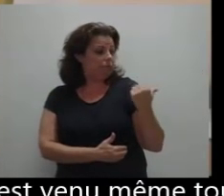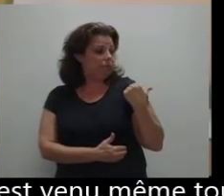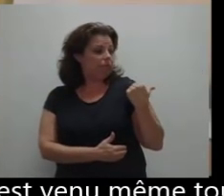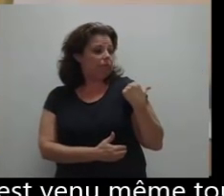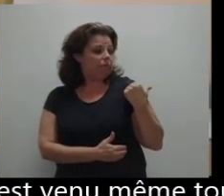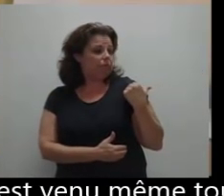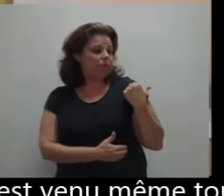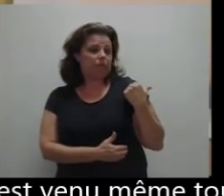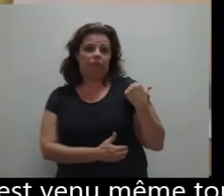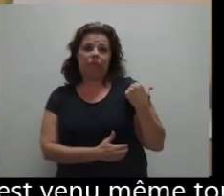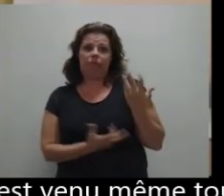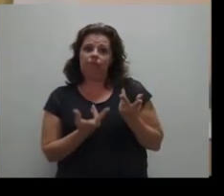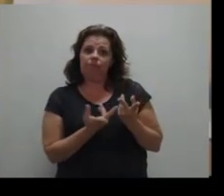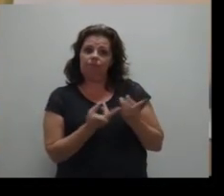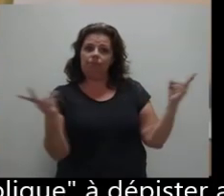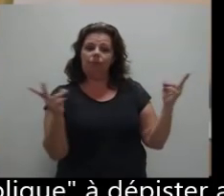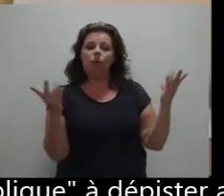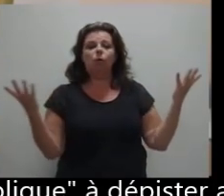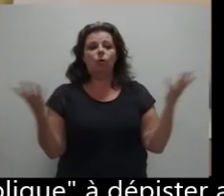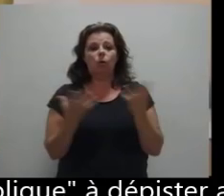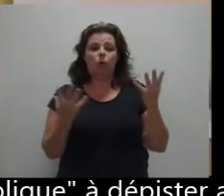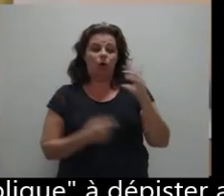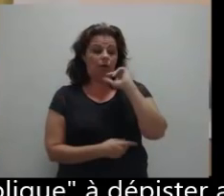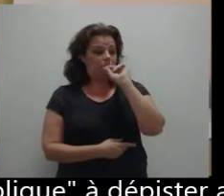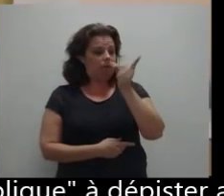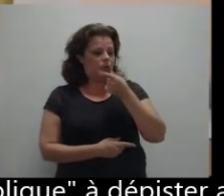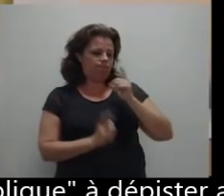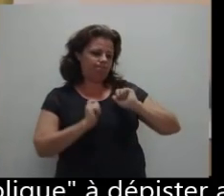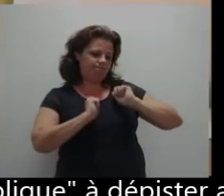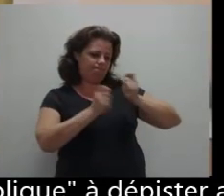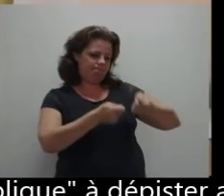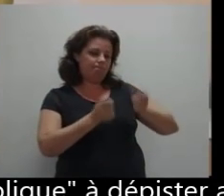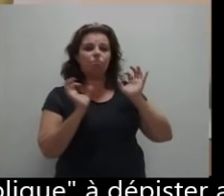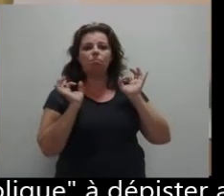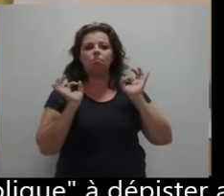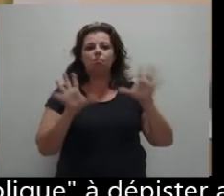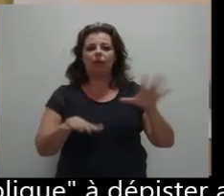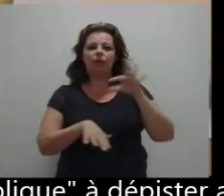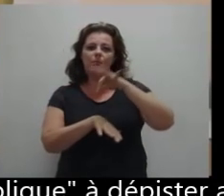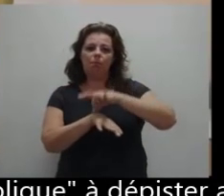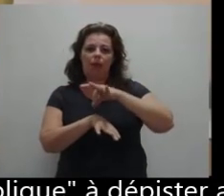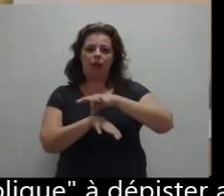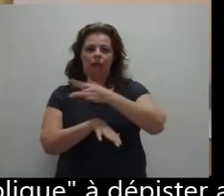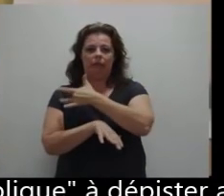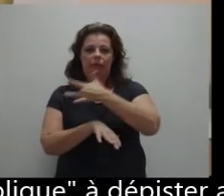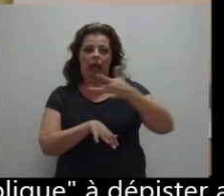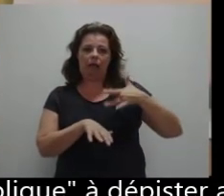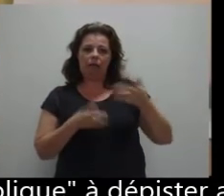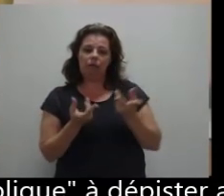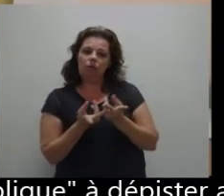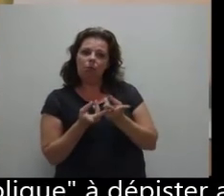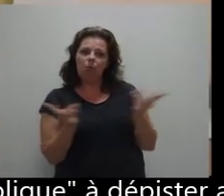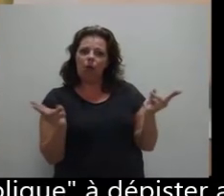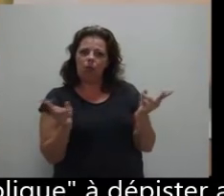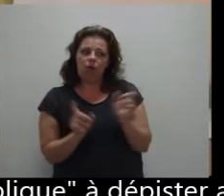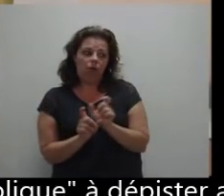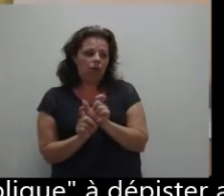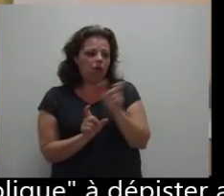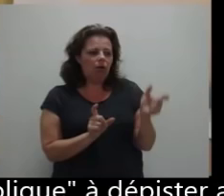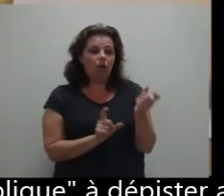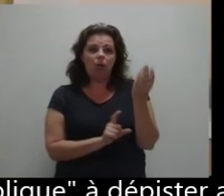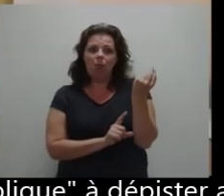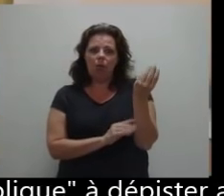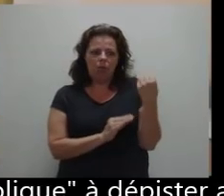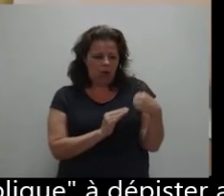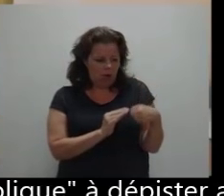désormais la surdité comme une maladie de santé publique à dépister au deuxième jour de la